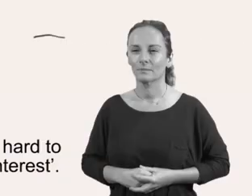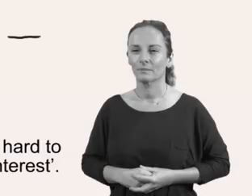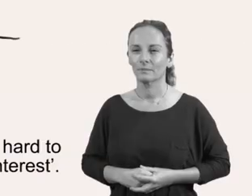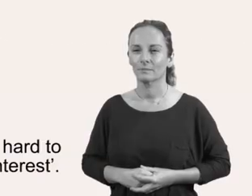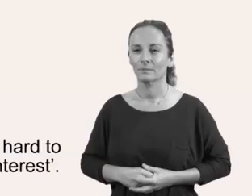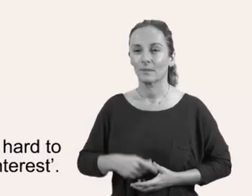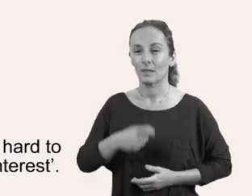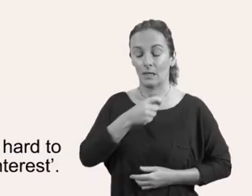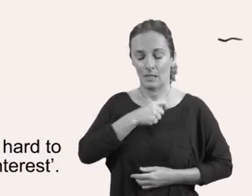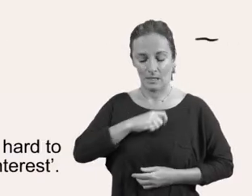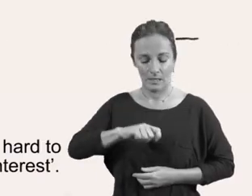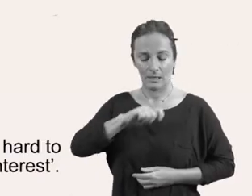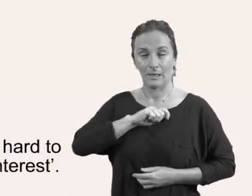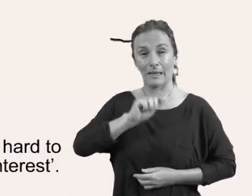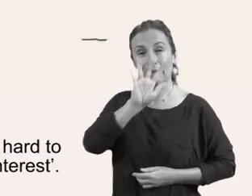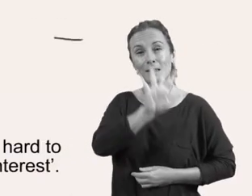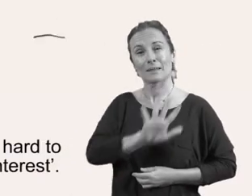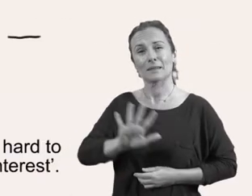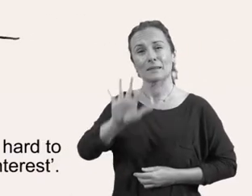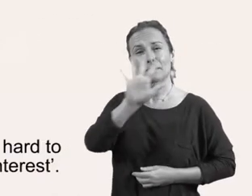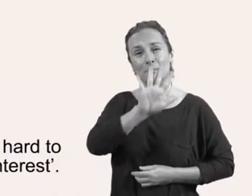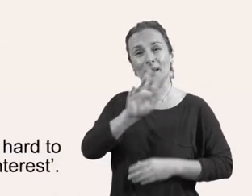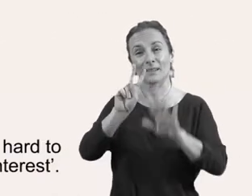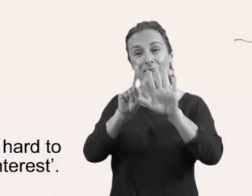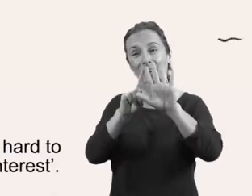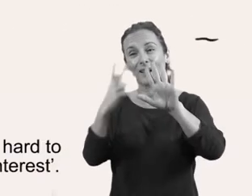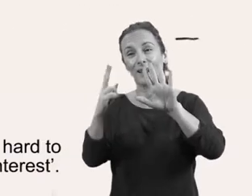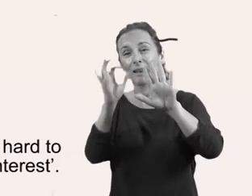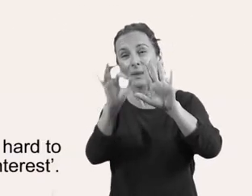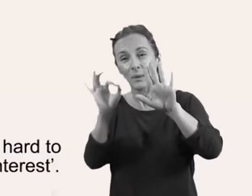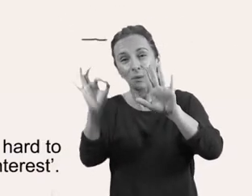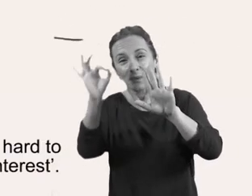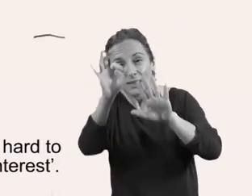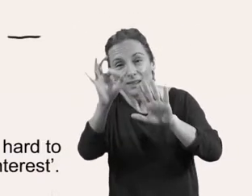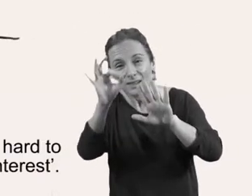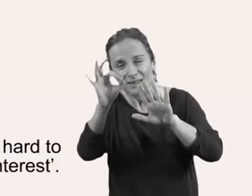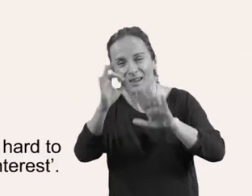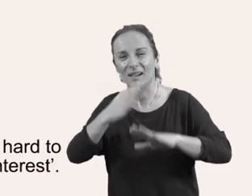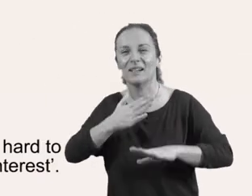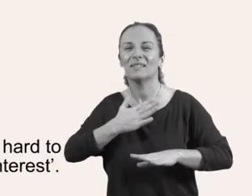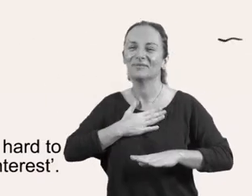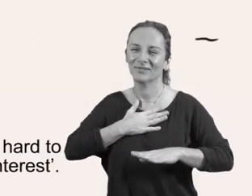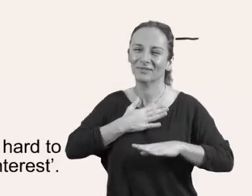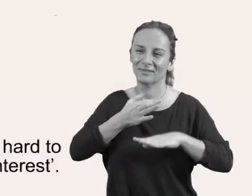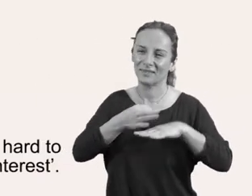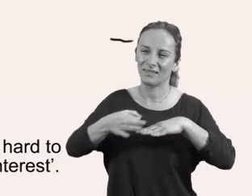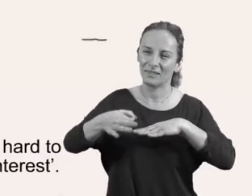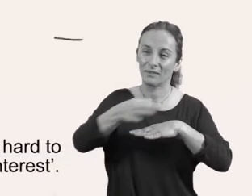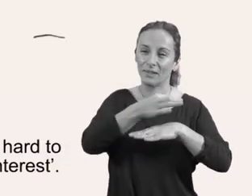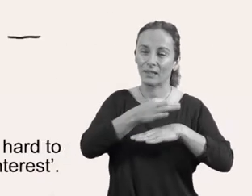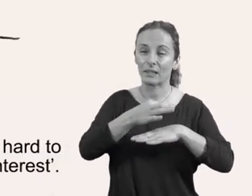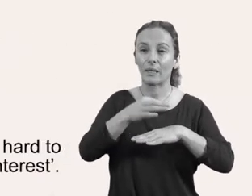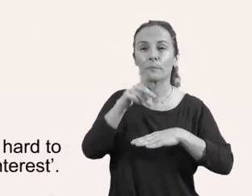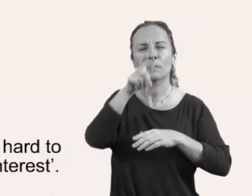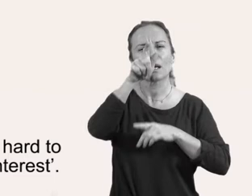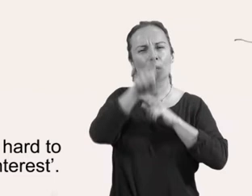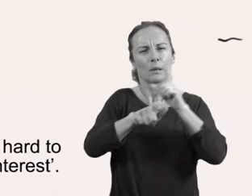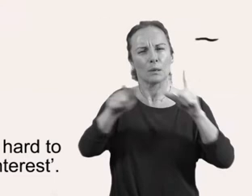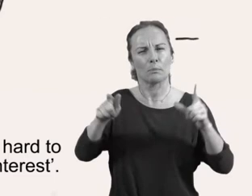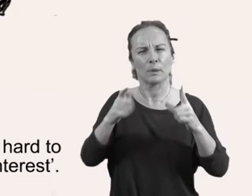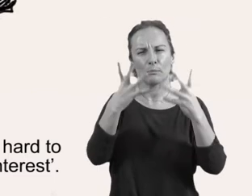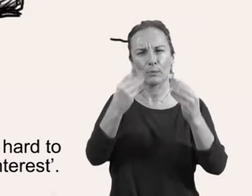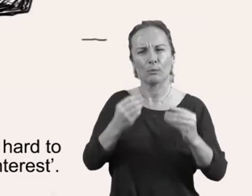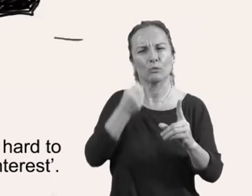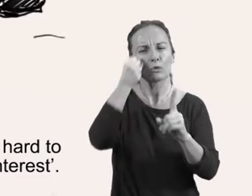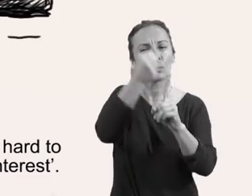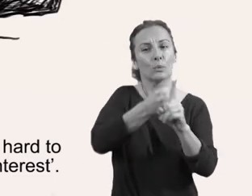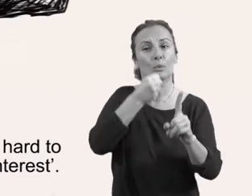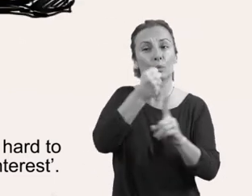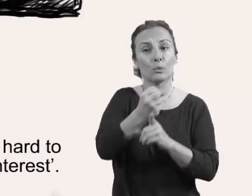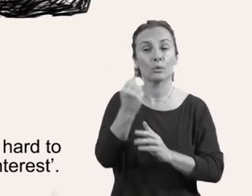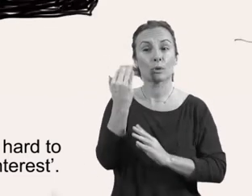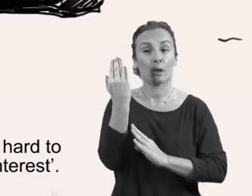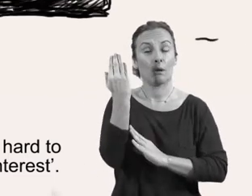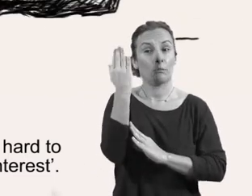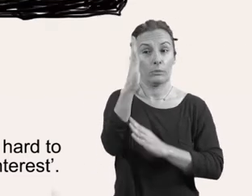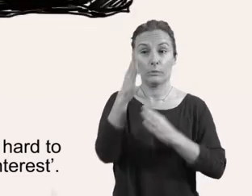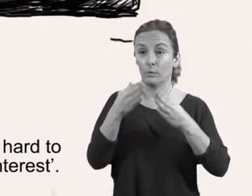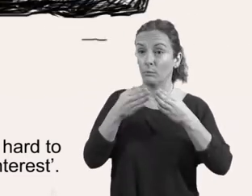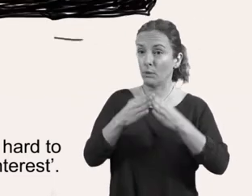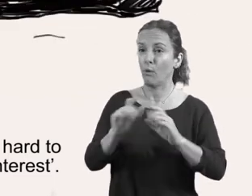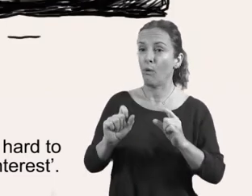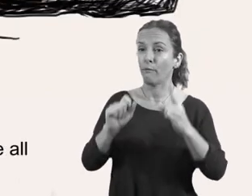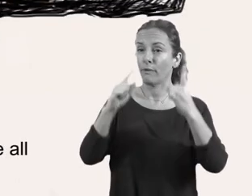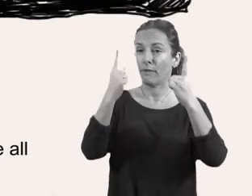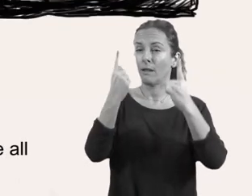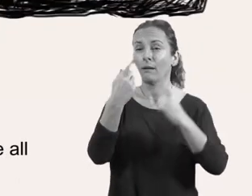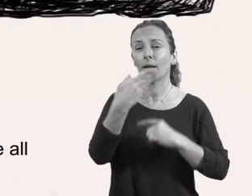A casa nostra, moltes persones lluiten perquè es declari bé d'interès cultural i material la balaiatina i la pràctica d'aquesta